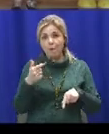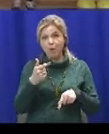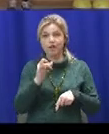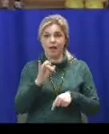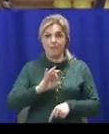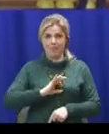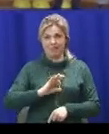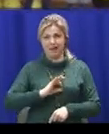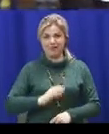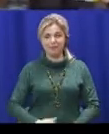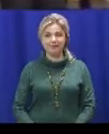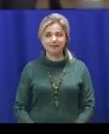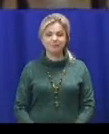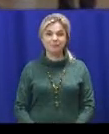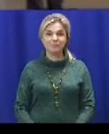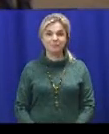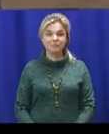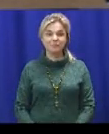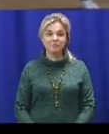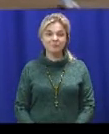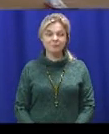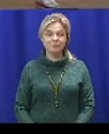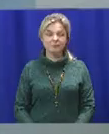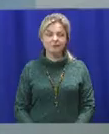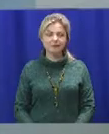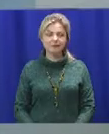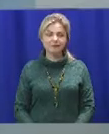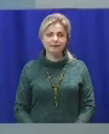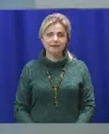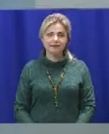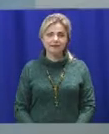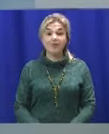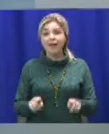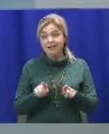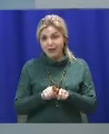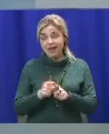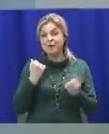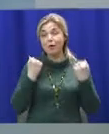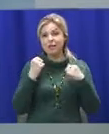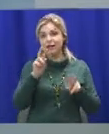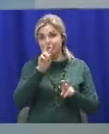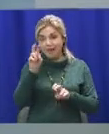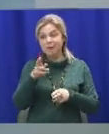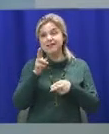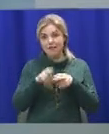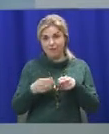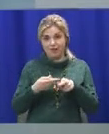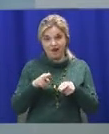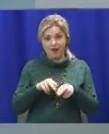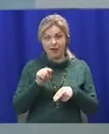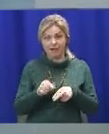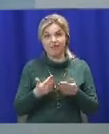Олександр Пан, Телевізійні новини Миколаївщини. Що ж на такій спортивній ноті, ми завершимо цей випуск.